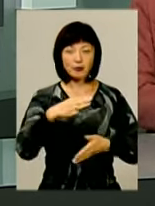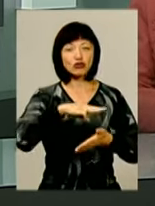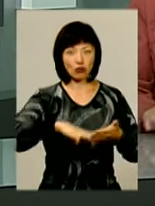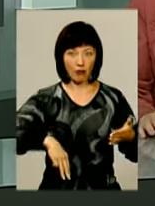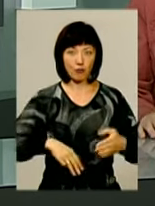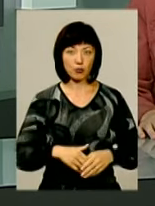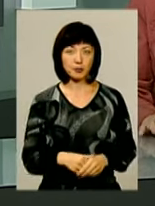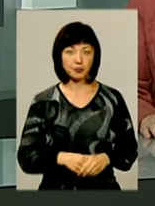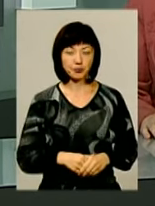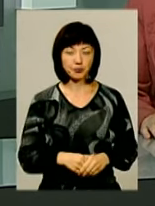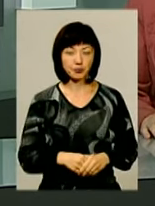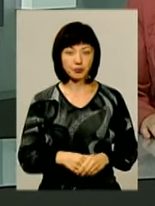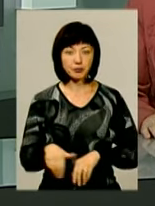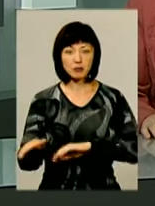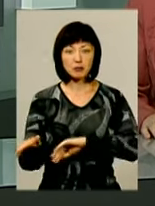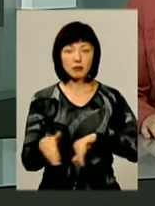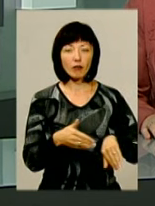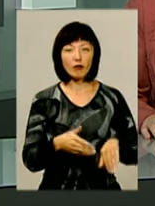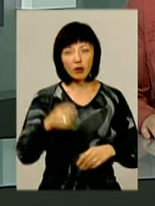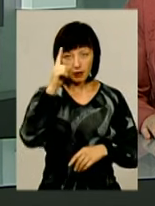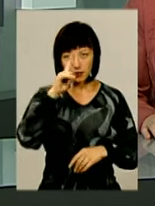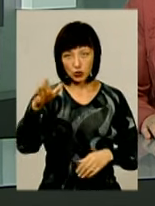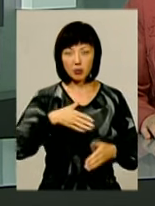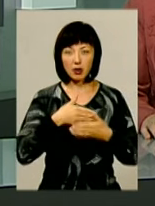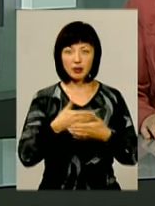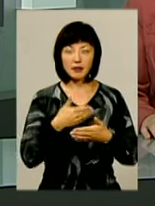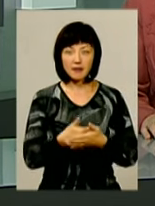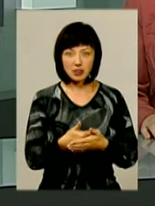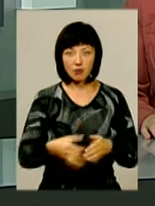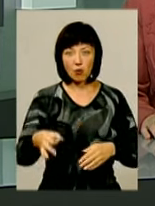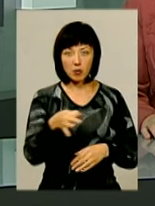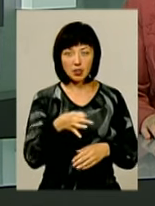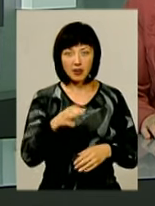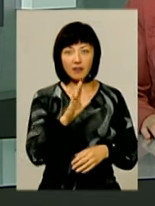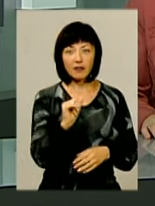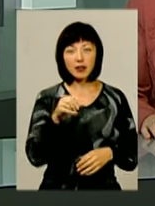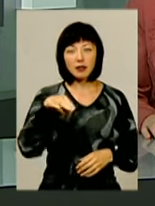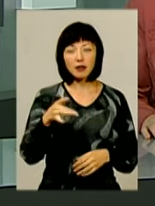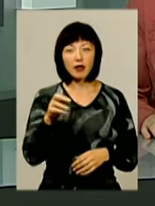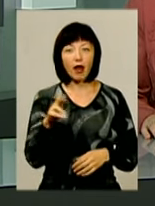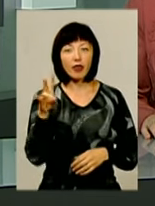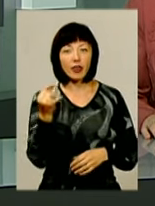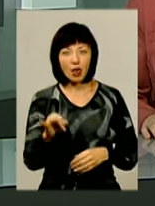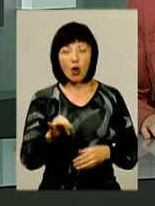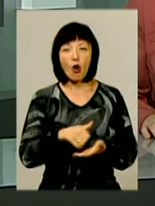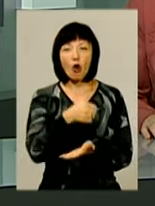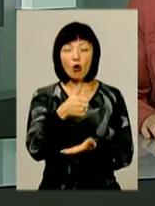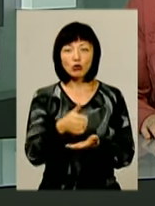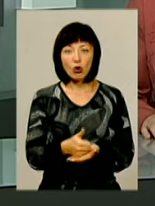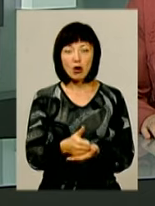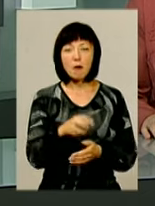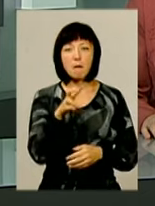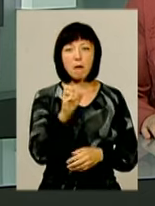штрафу. Відомий у краї громадський активіст Олесь Вітряний очолює Балцьку райдержадміністрацію Одеської